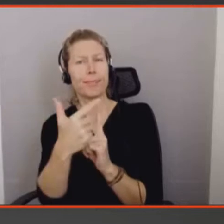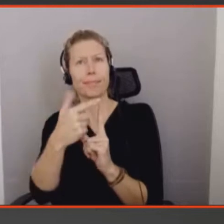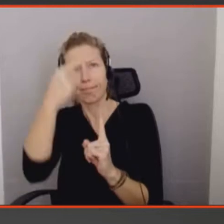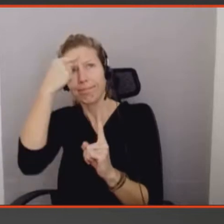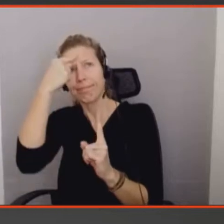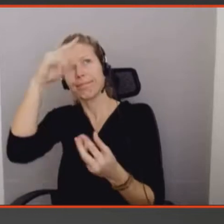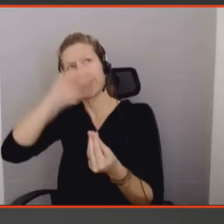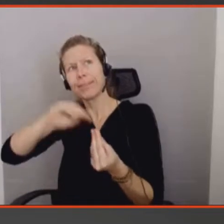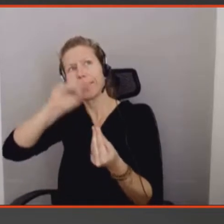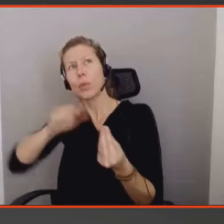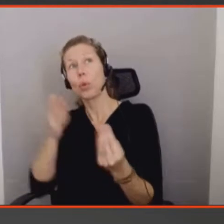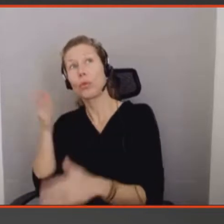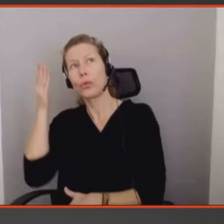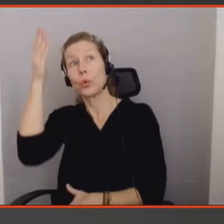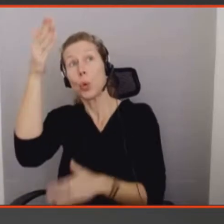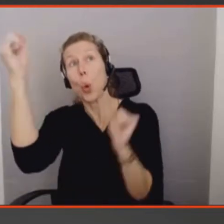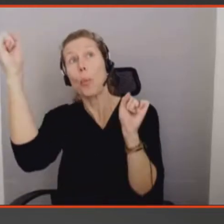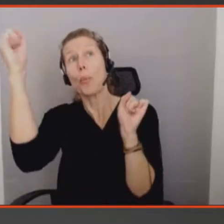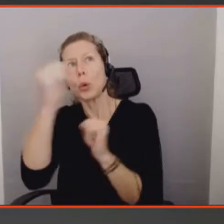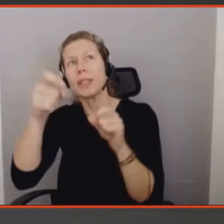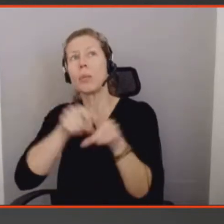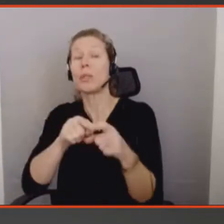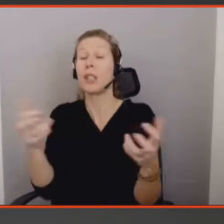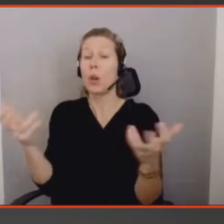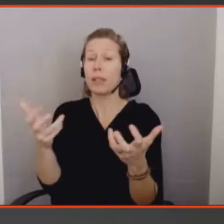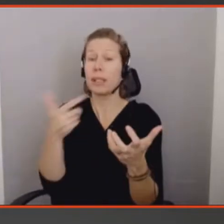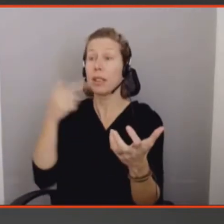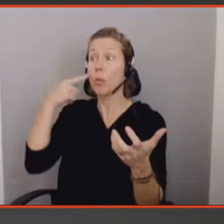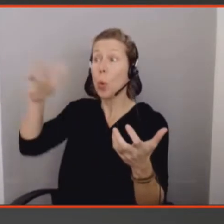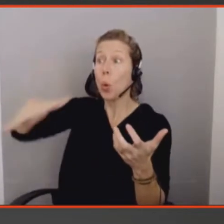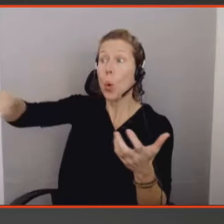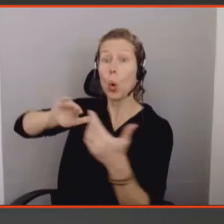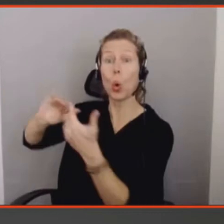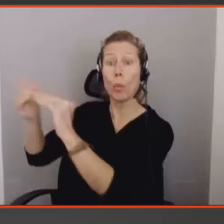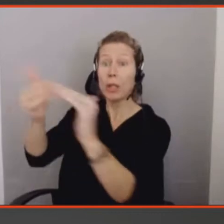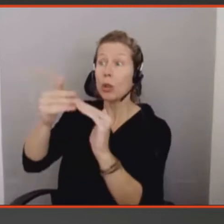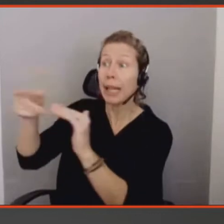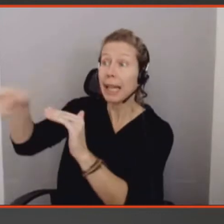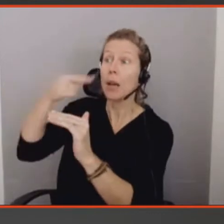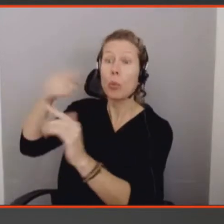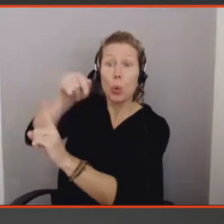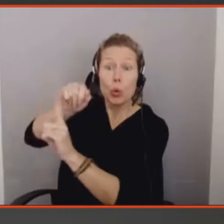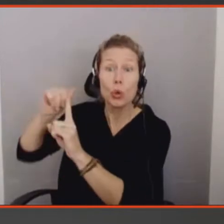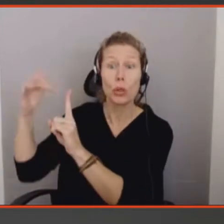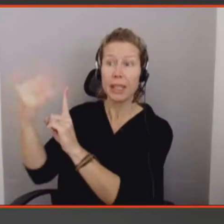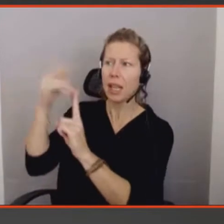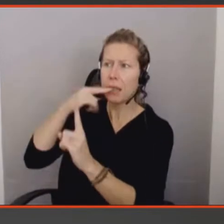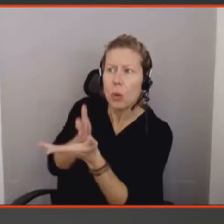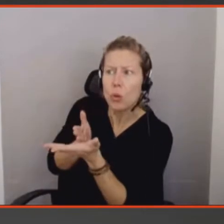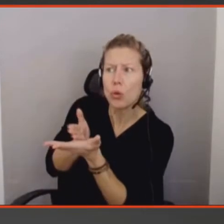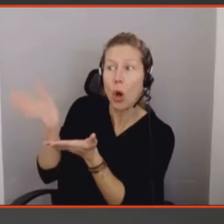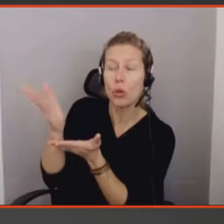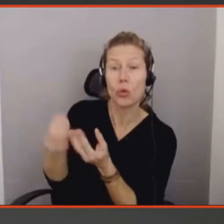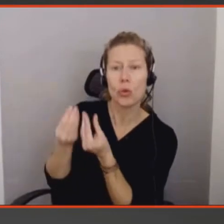C'est-à-dire, qu'est-ce qui fait sens pour la communauté ? Qu'est-ce qui fait sens pour la société ? Le dernier point, non des